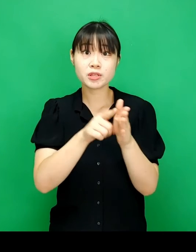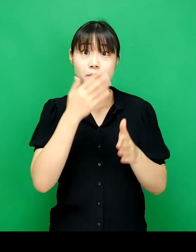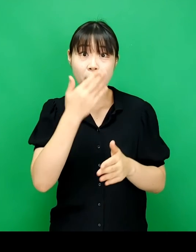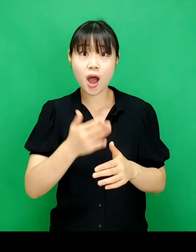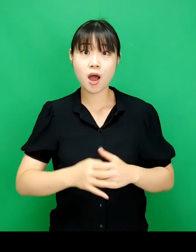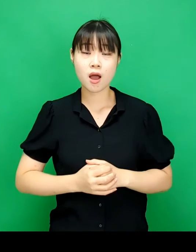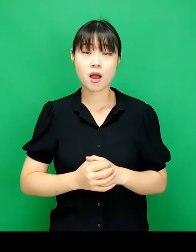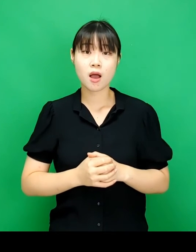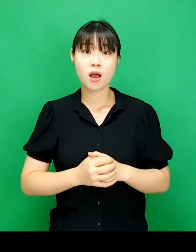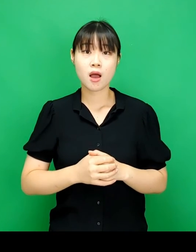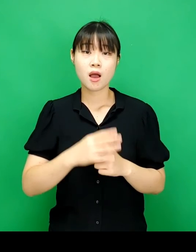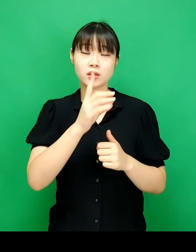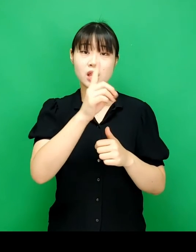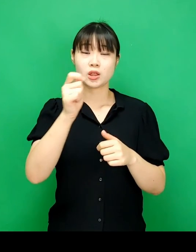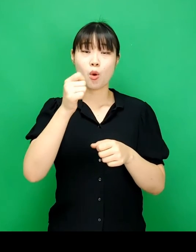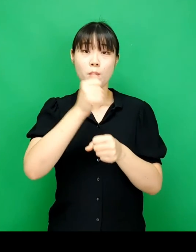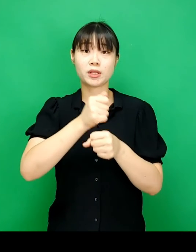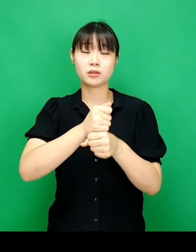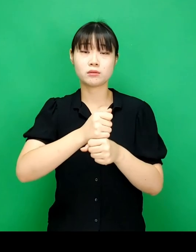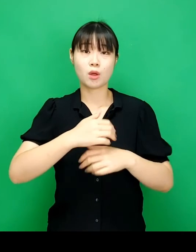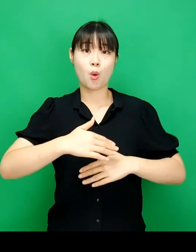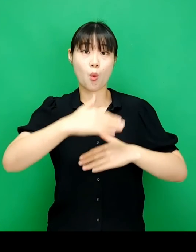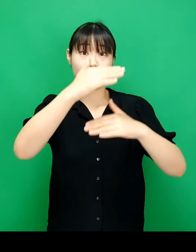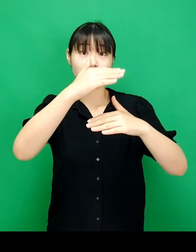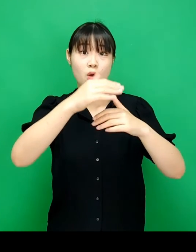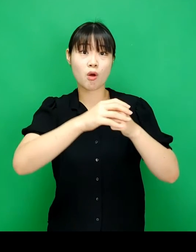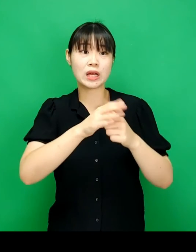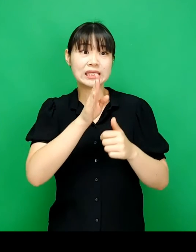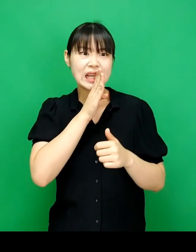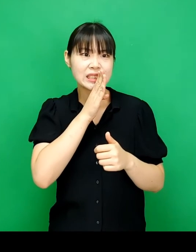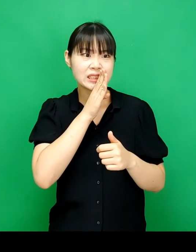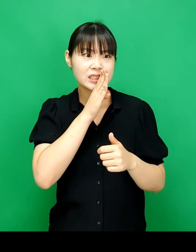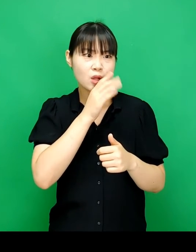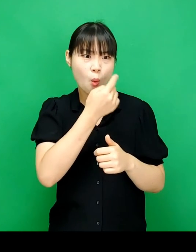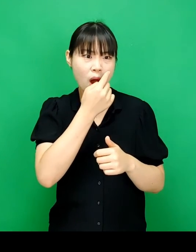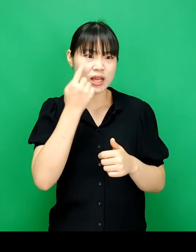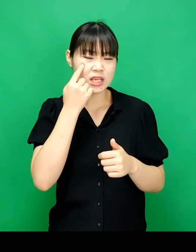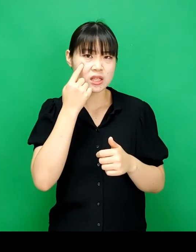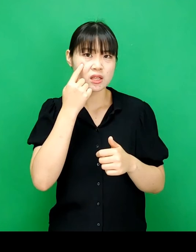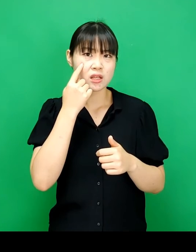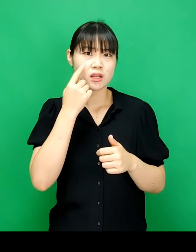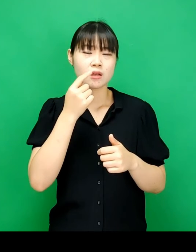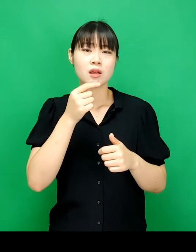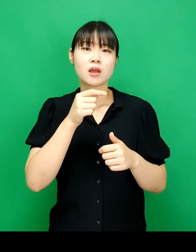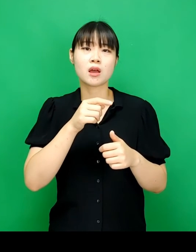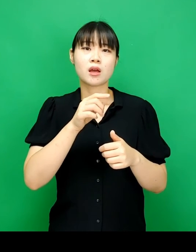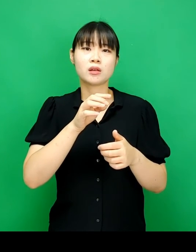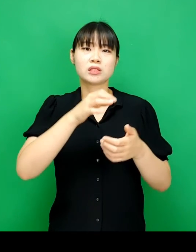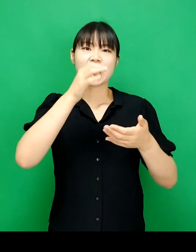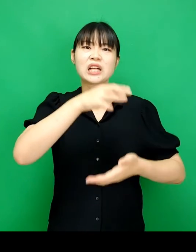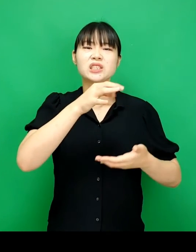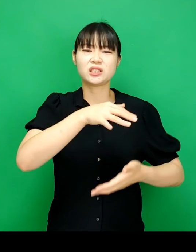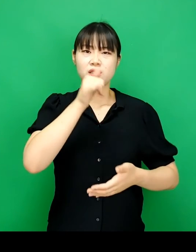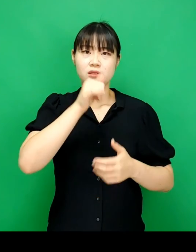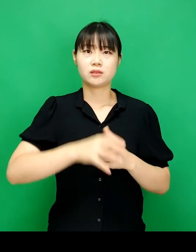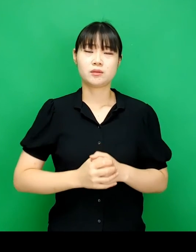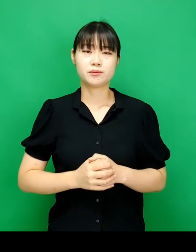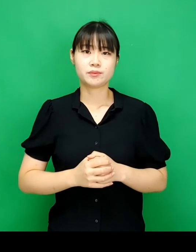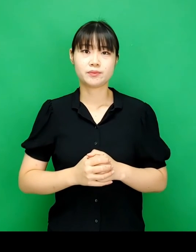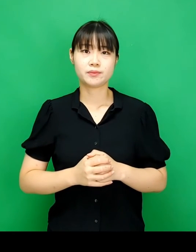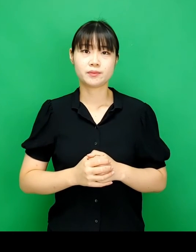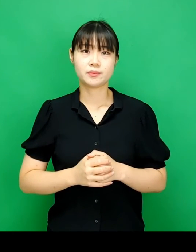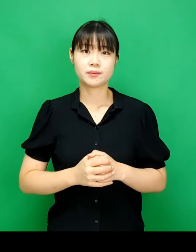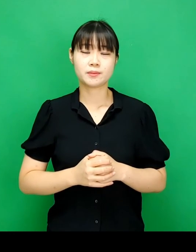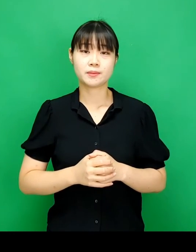정보를 얼마나 신뢰할 수 있나 데이터가 만들어진 과정을 팩트체크하는 것은 그 자체로도 보도의